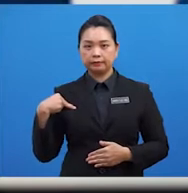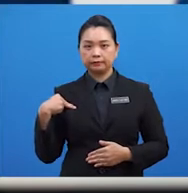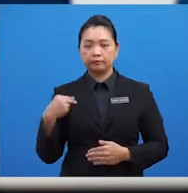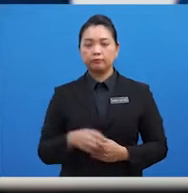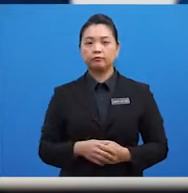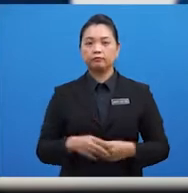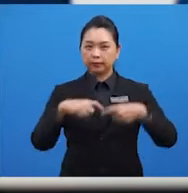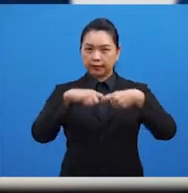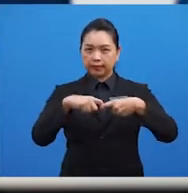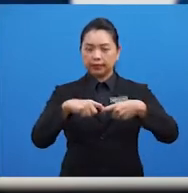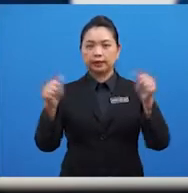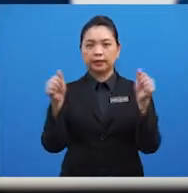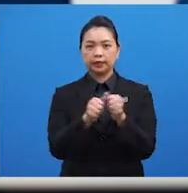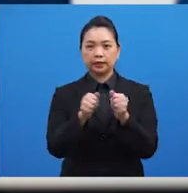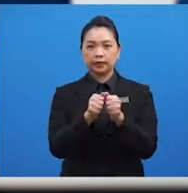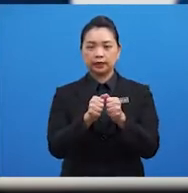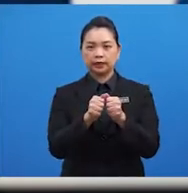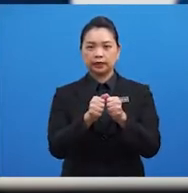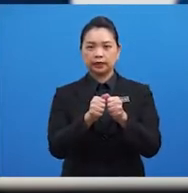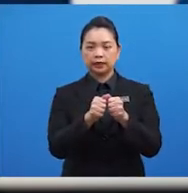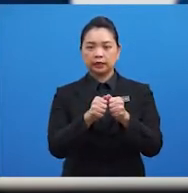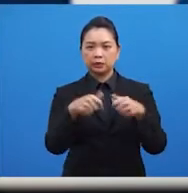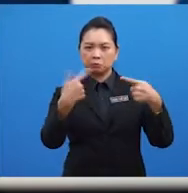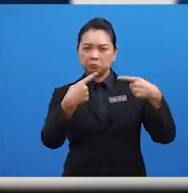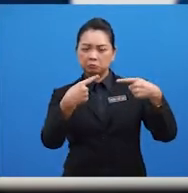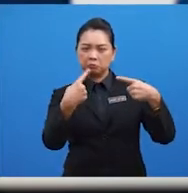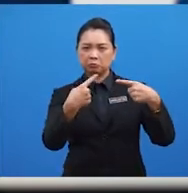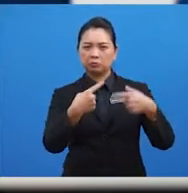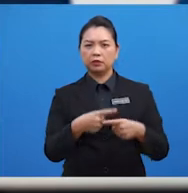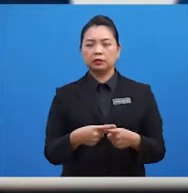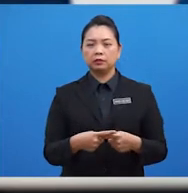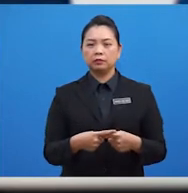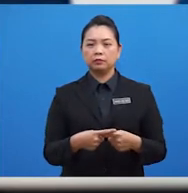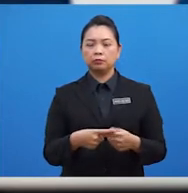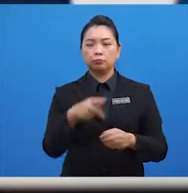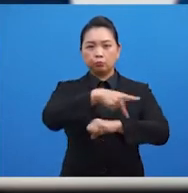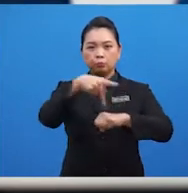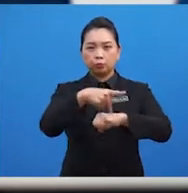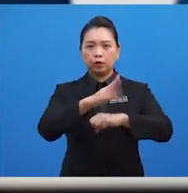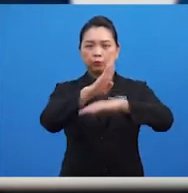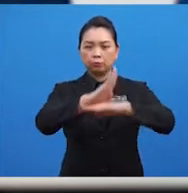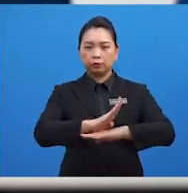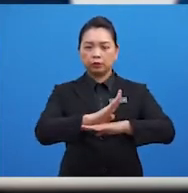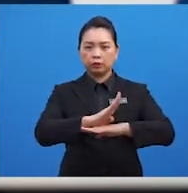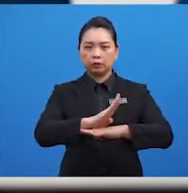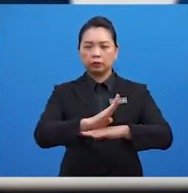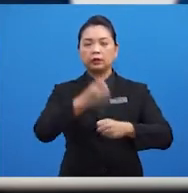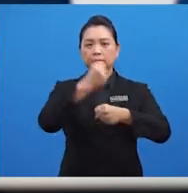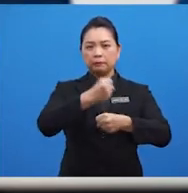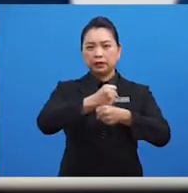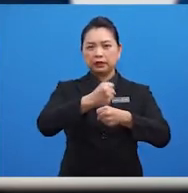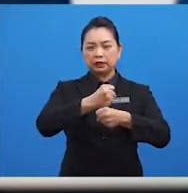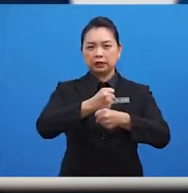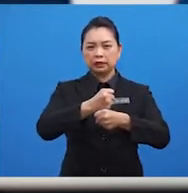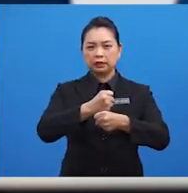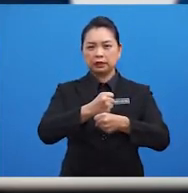berkaitan dengan pertikaian pulau, pertikaian budaya, isu pekerja asing